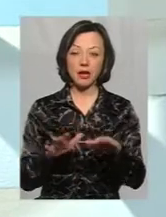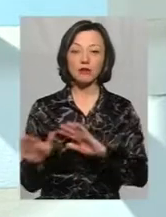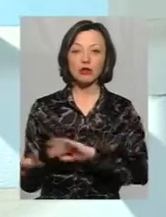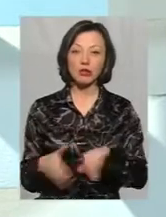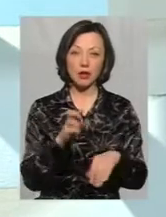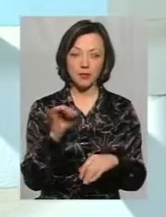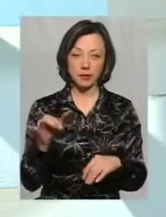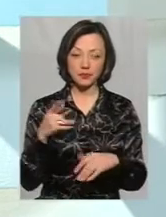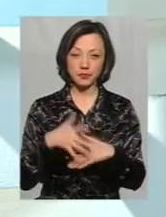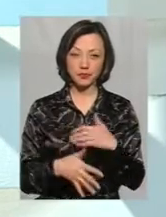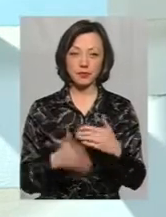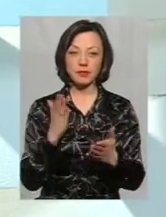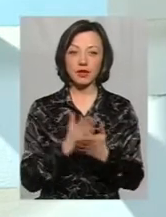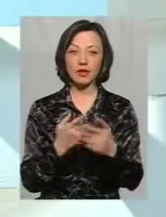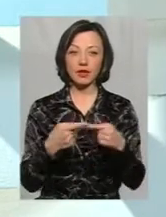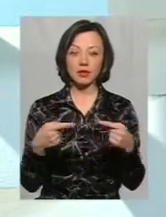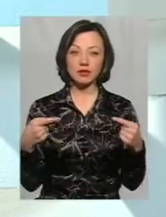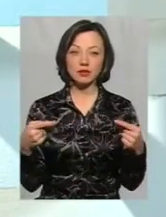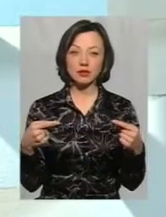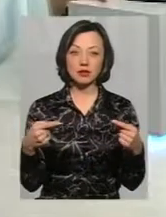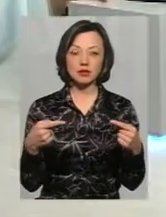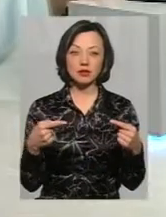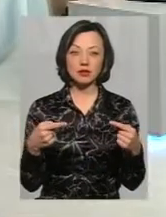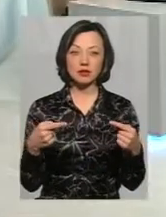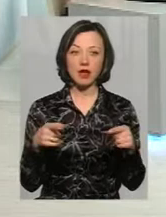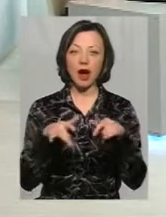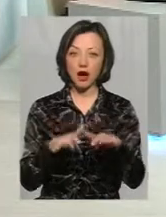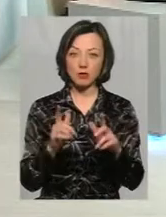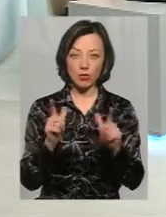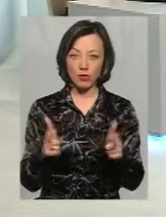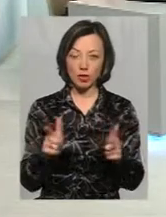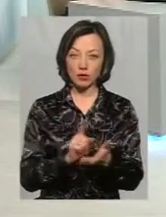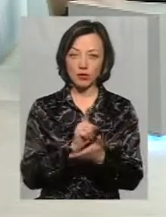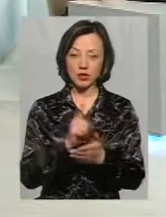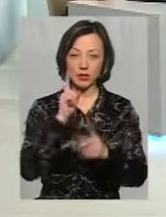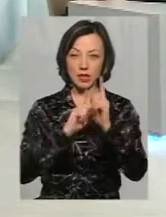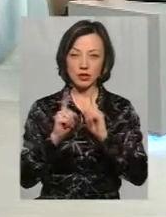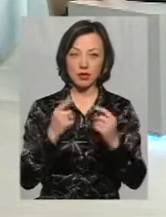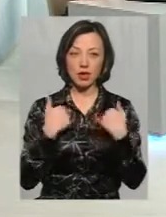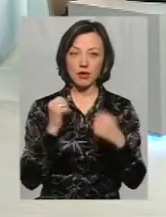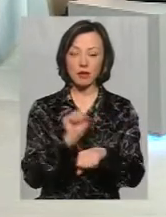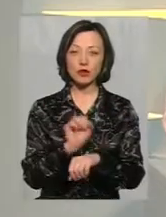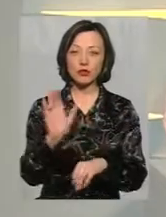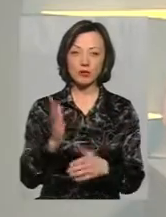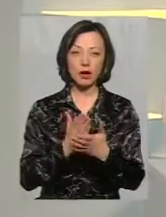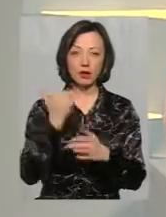пройшла. Розумієте? Є речі, які зазвичай... погоджує і просто міська рада небовісткового сесію. Я вас призупиню, тому що маємо телефонний дзвінок, давайте